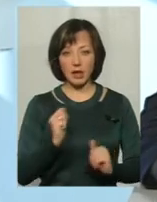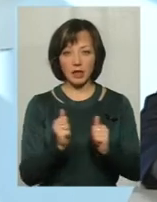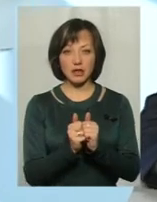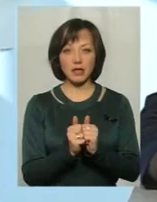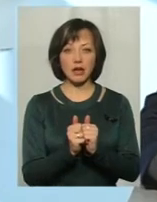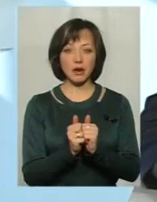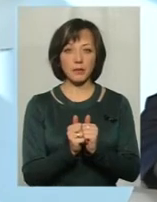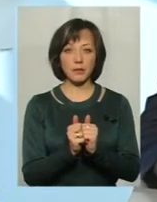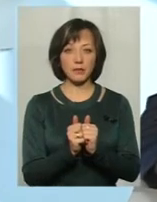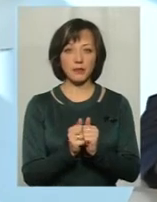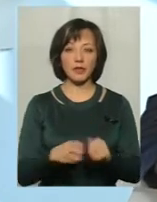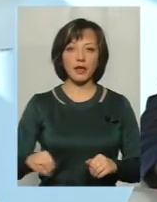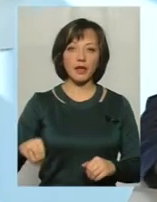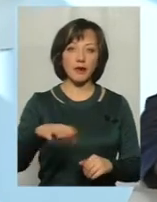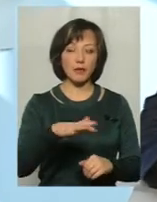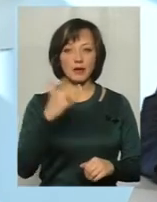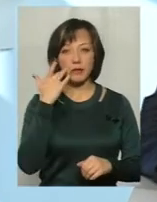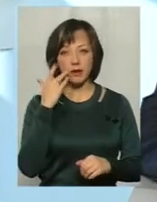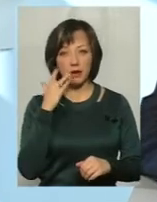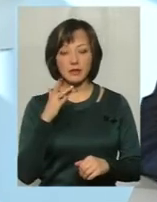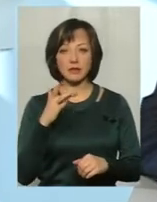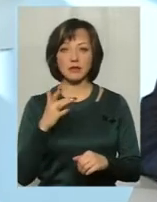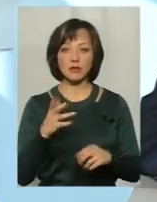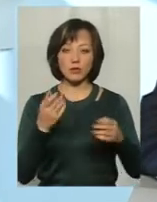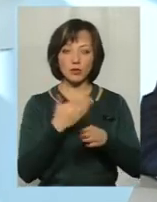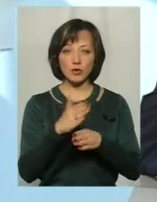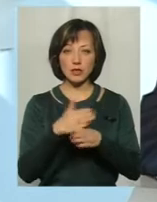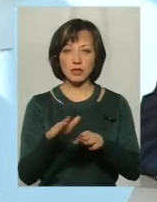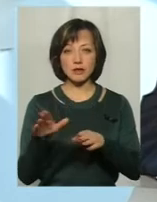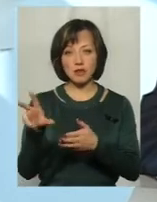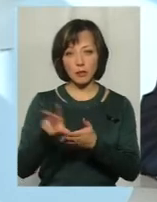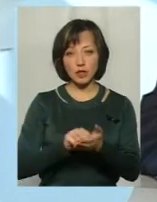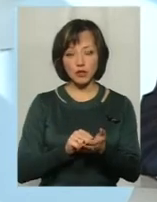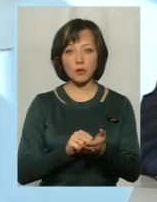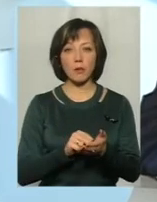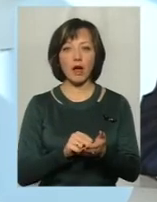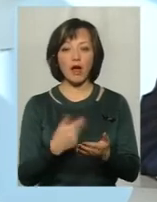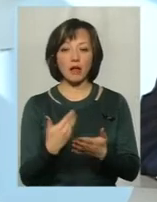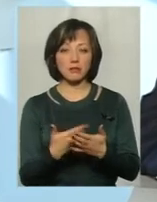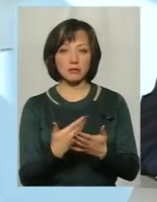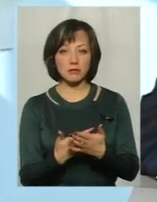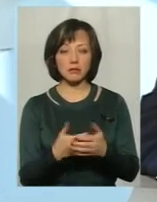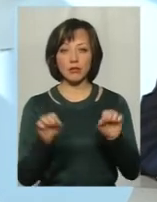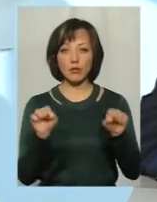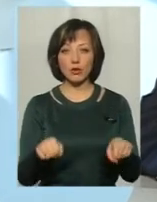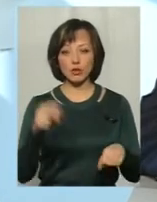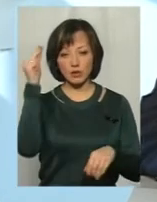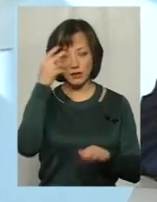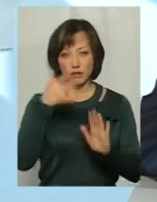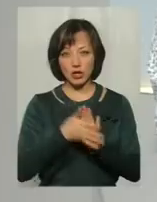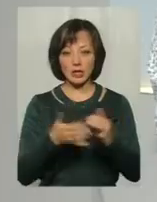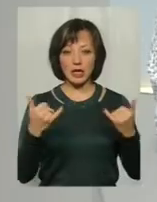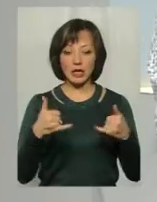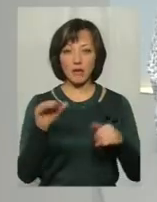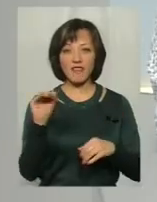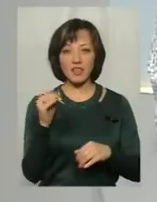європейських, американських, які ми потрішки запозичуємо. До прикладу, можна вивчати хімію,